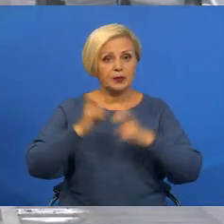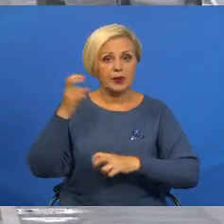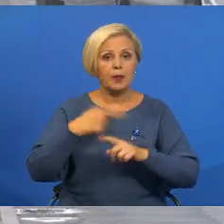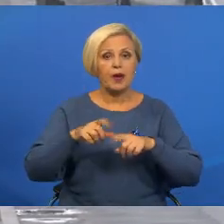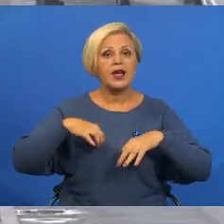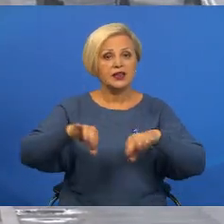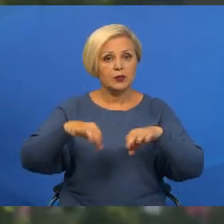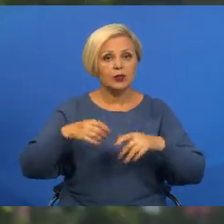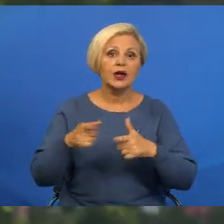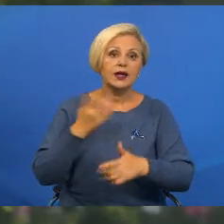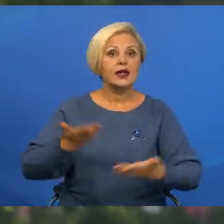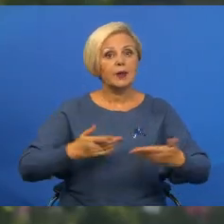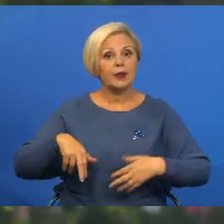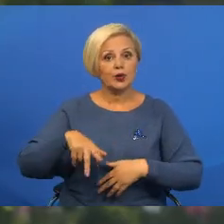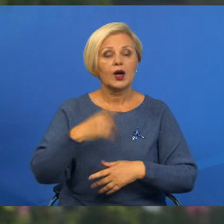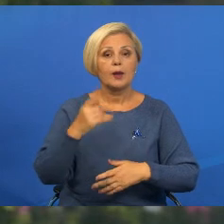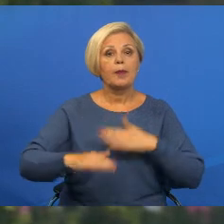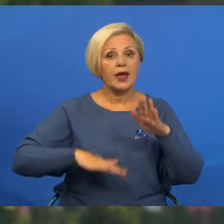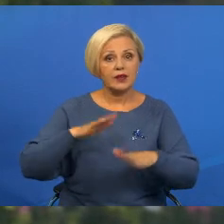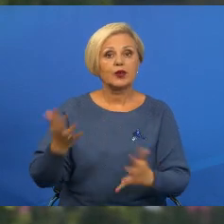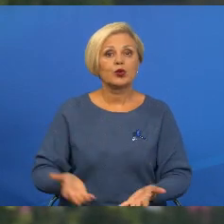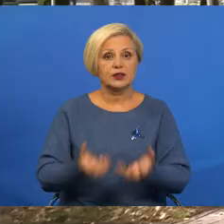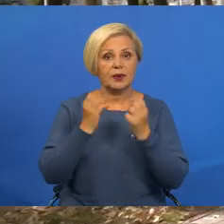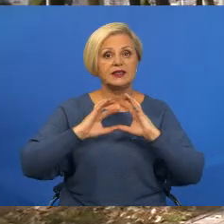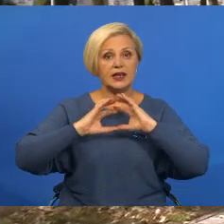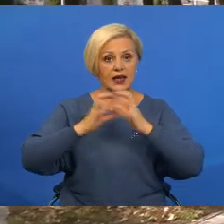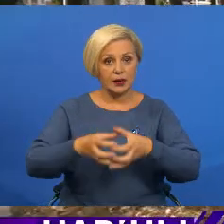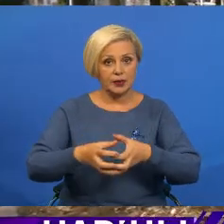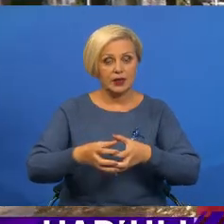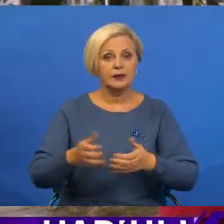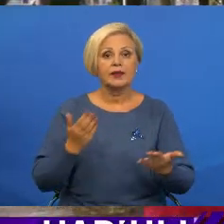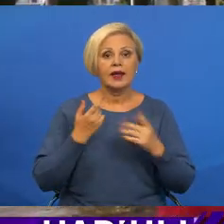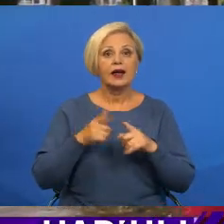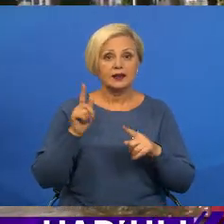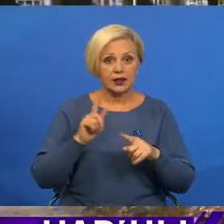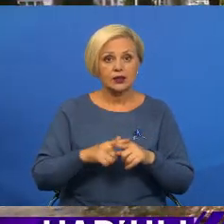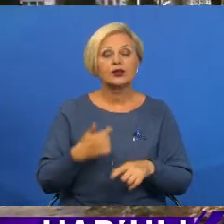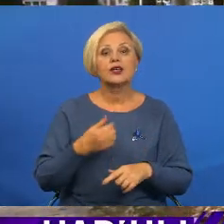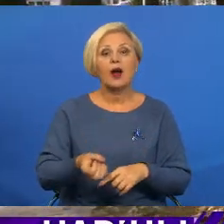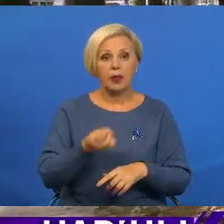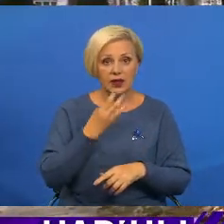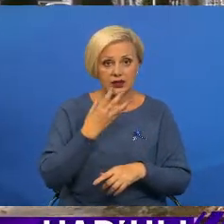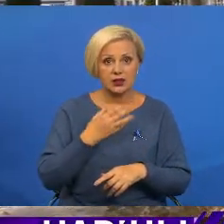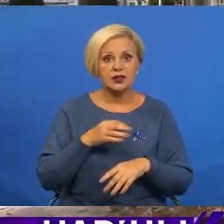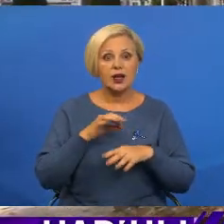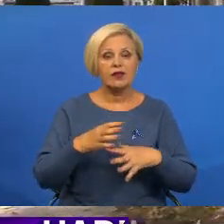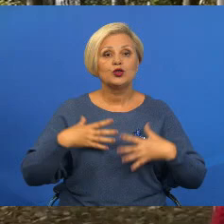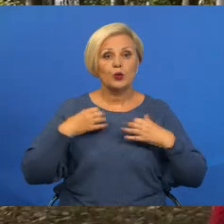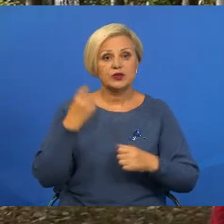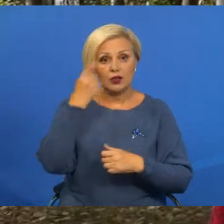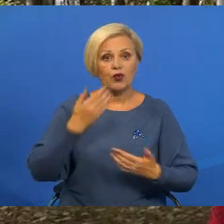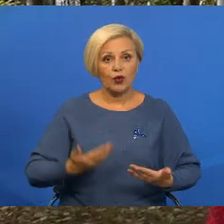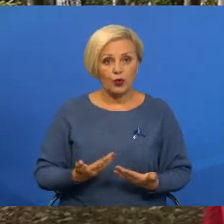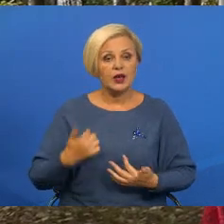транспорт и прогулка пешу – первый крок до вертования планеты. Отношусь к этому дню положительно. Ведем здоровый образ жизни.